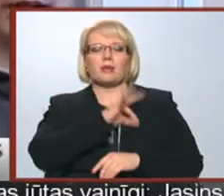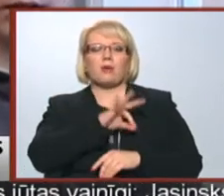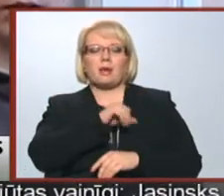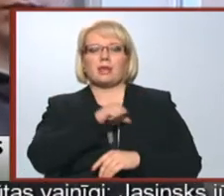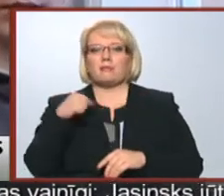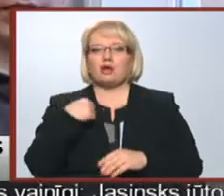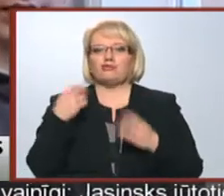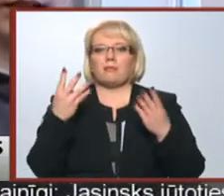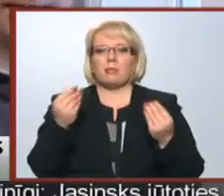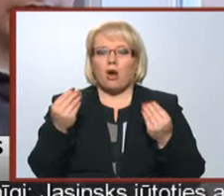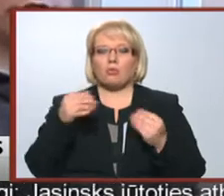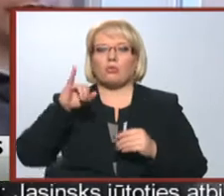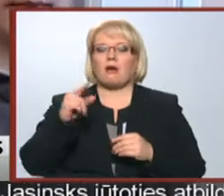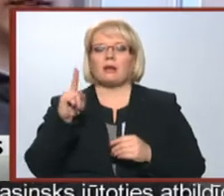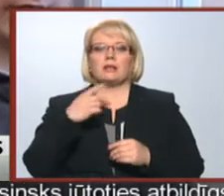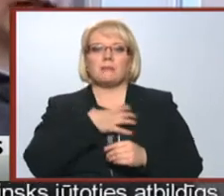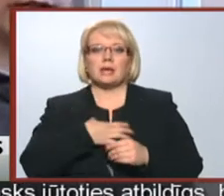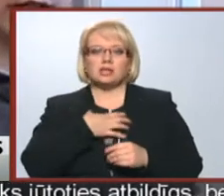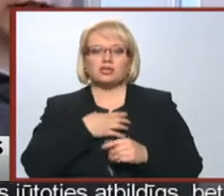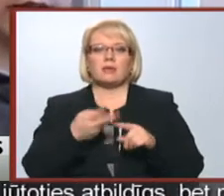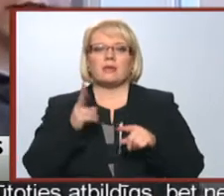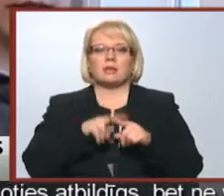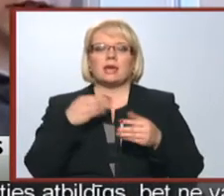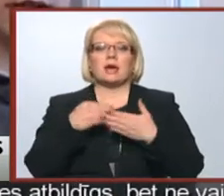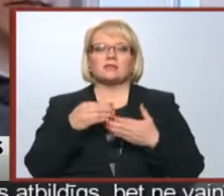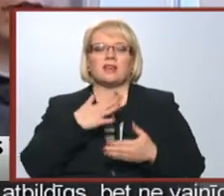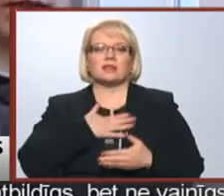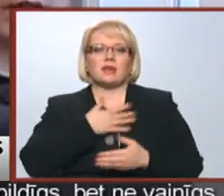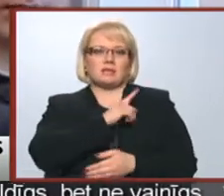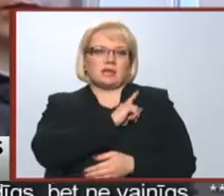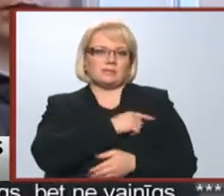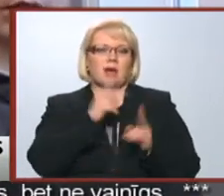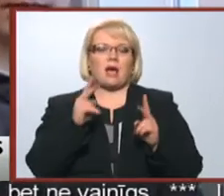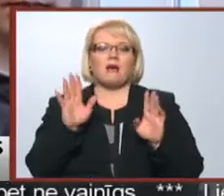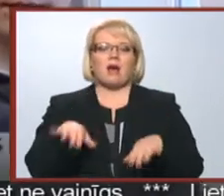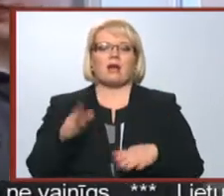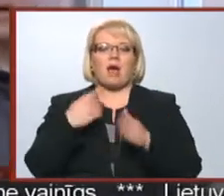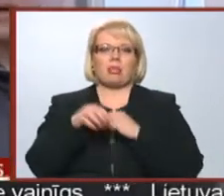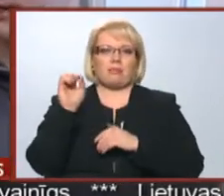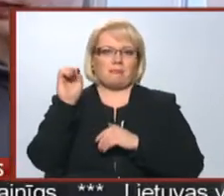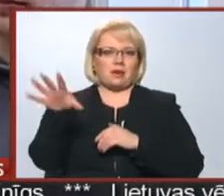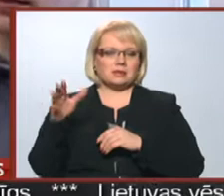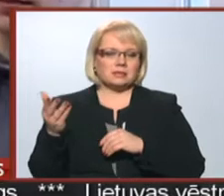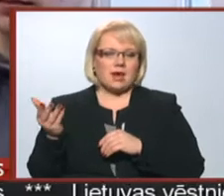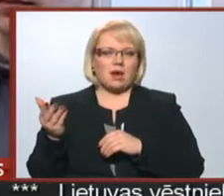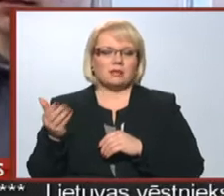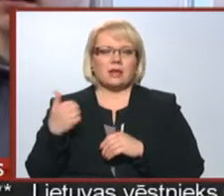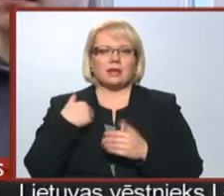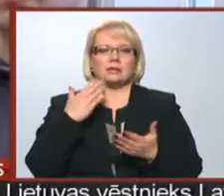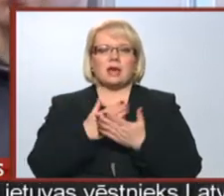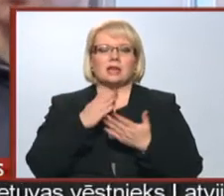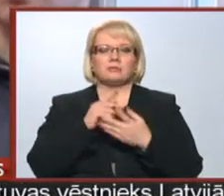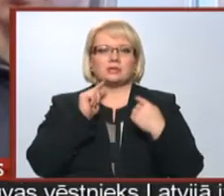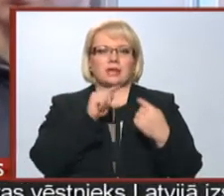naudu, bet ja ir nepieciešamība, tad ir jāizvērtē savas iespējas, kā var atmaksāt un kā. Es esmu diezgan